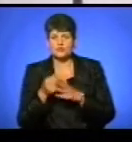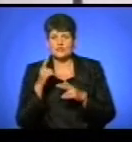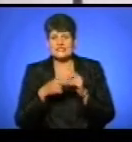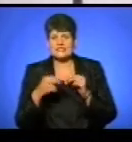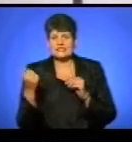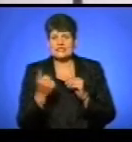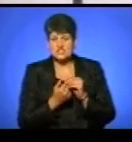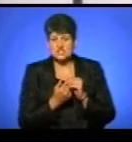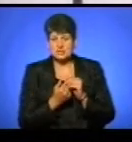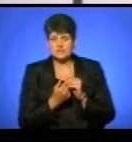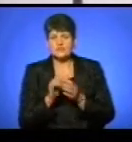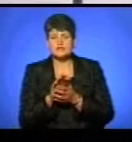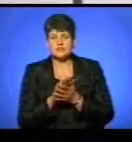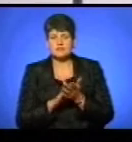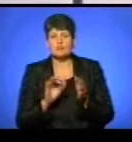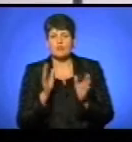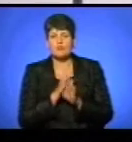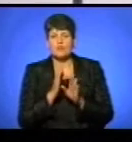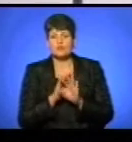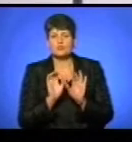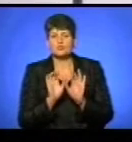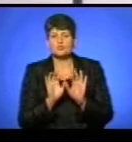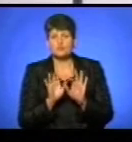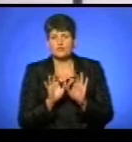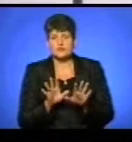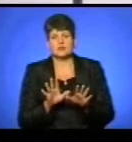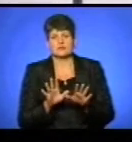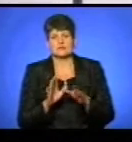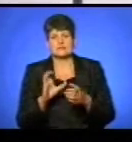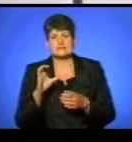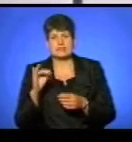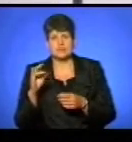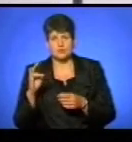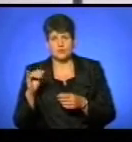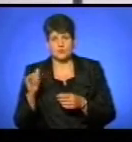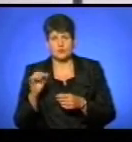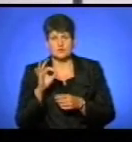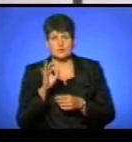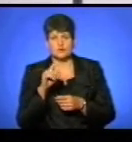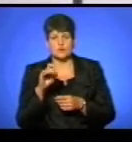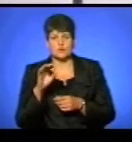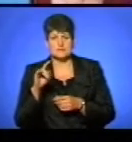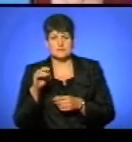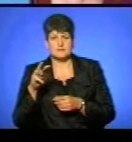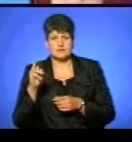тижня. Детальніше про погодні умови телефоном розповість синоптик обласного гідрометеоцентру Оксана Озимків.